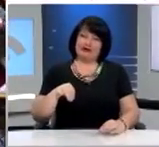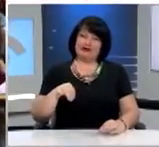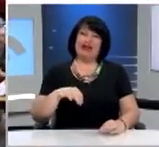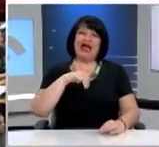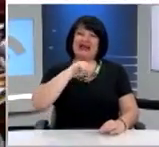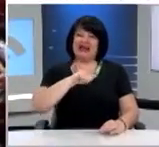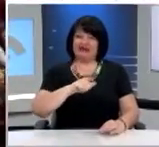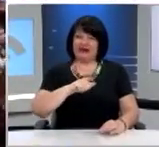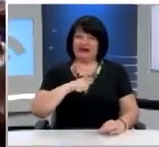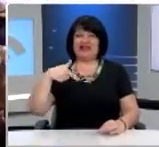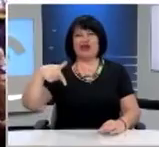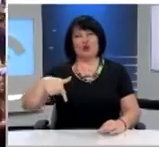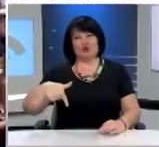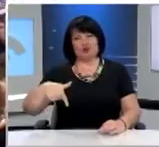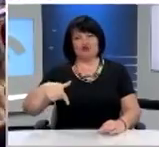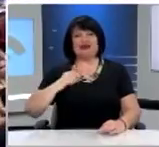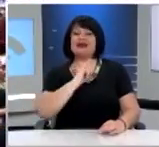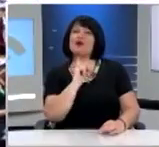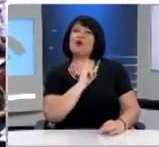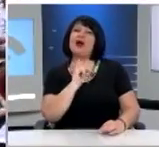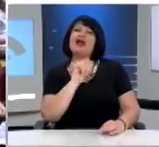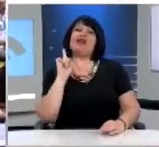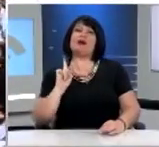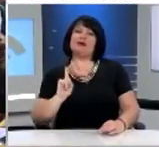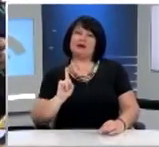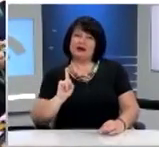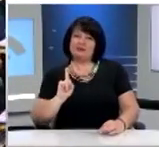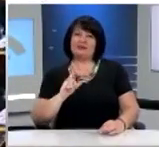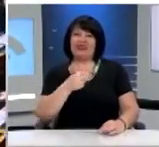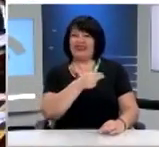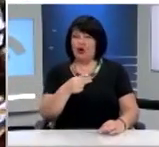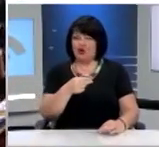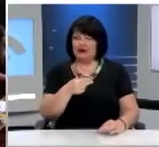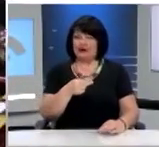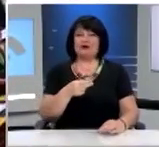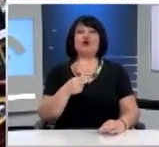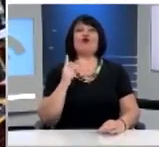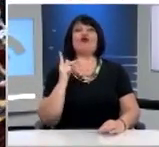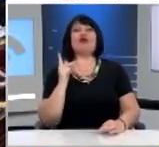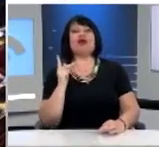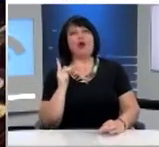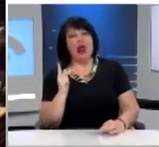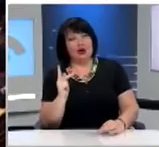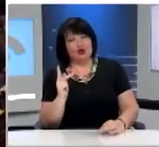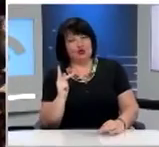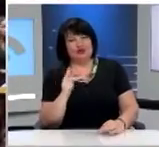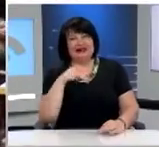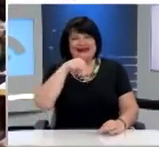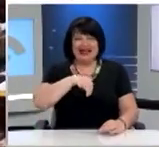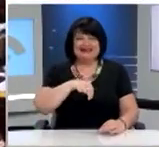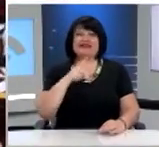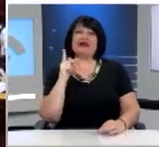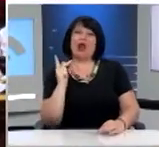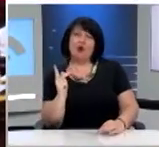Ακριβή Γεωργούση, Ιωάννα 13, Θεόνι Κουφονικολάκου, Νάνση